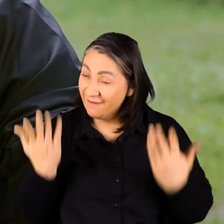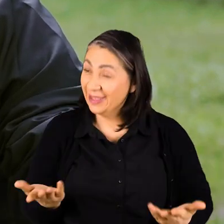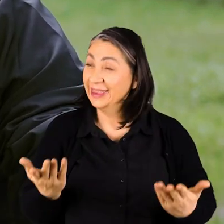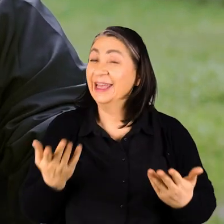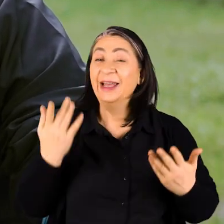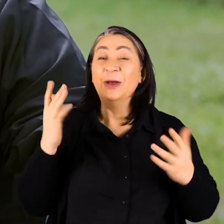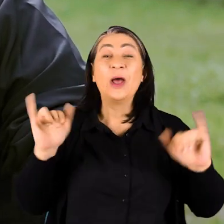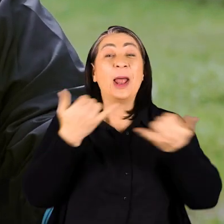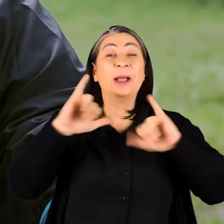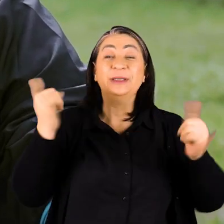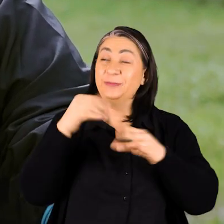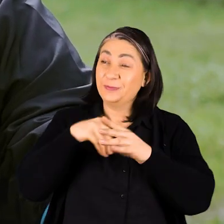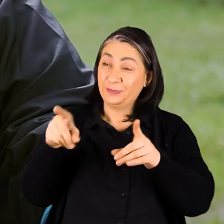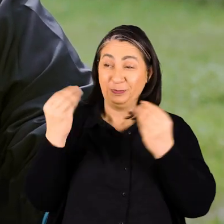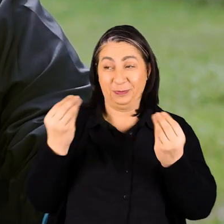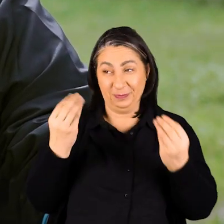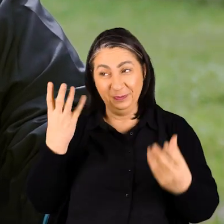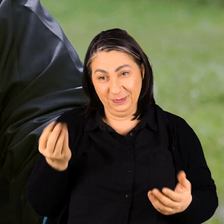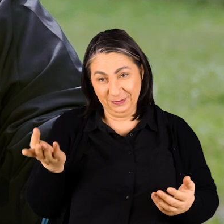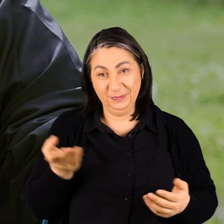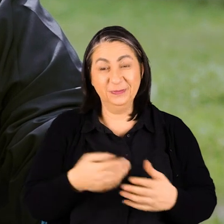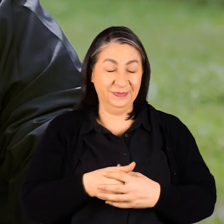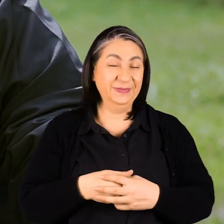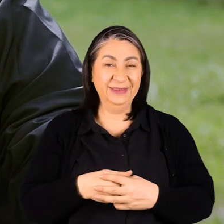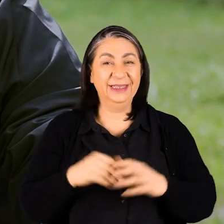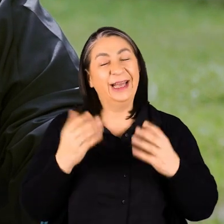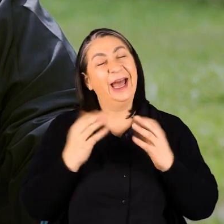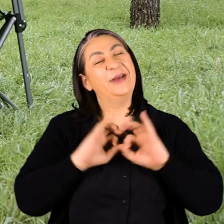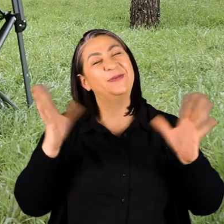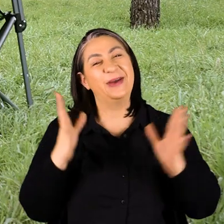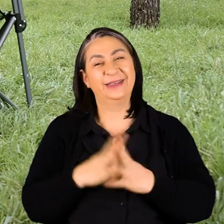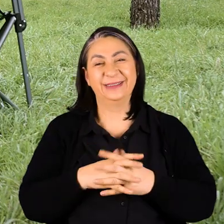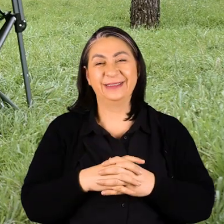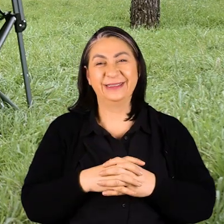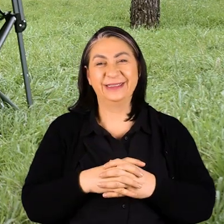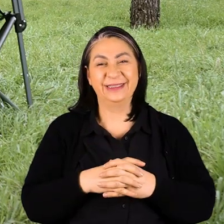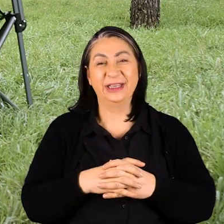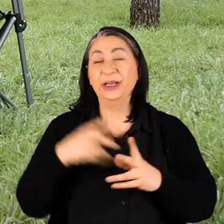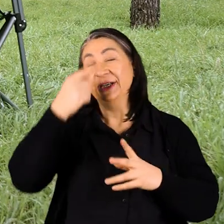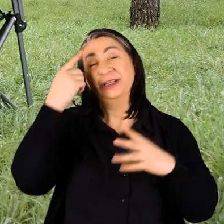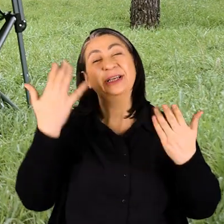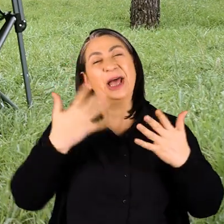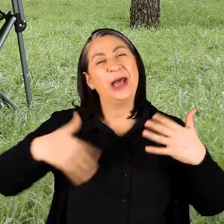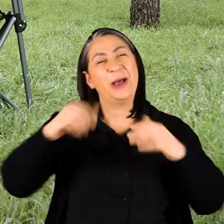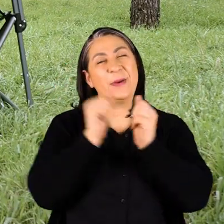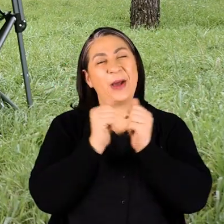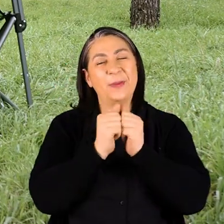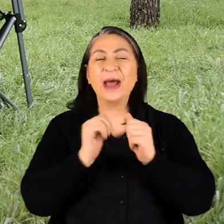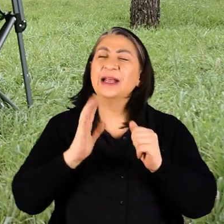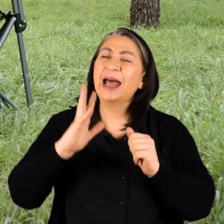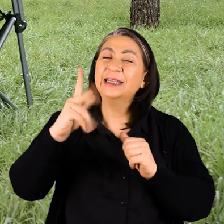özellikle kutlamalarda bu güzel olur yani Yani sonrası bir kutlama yaparız Aynen İnşallah hep beraber ileriki